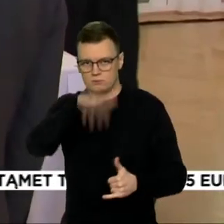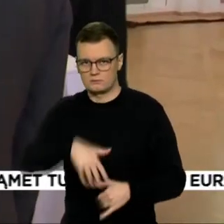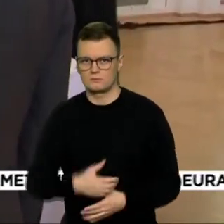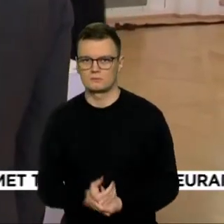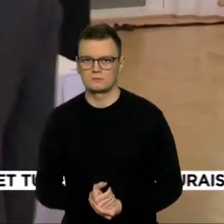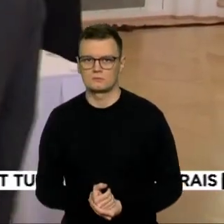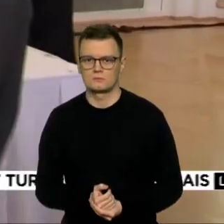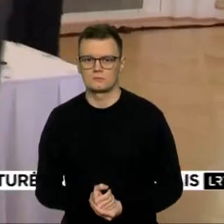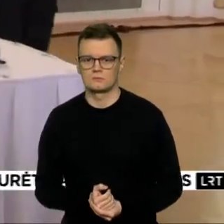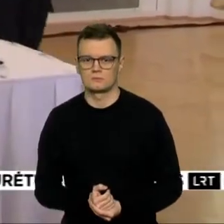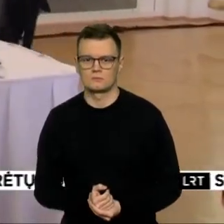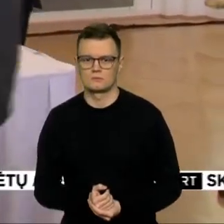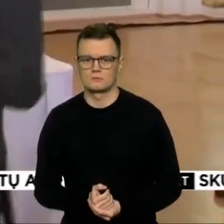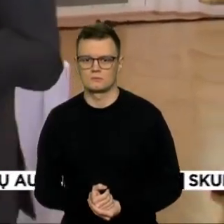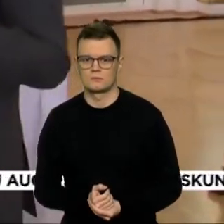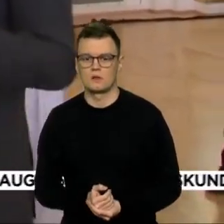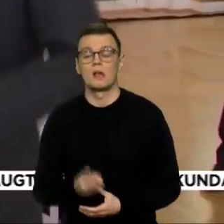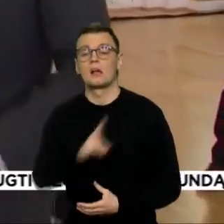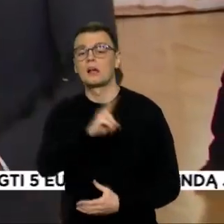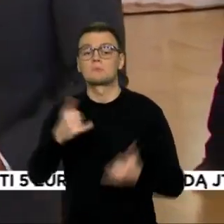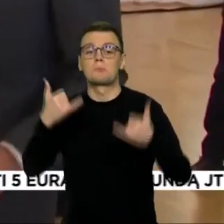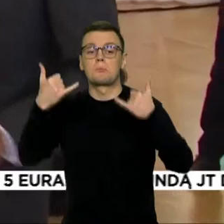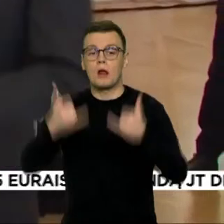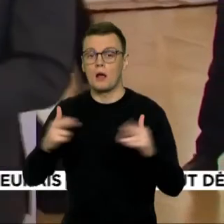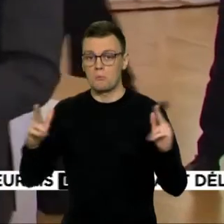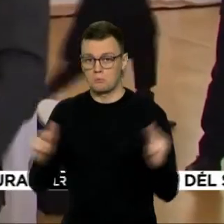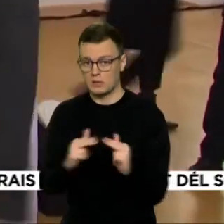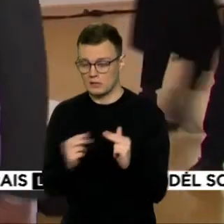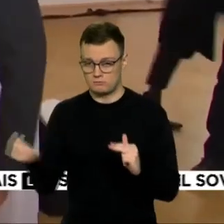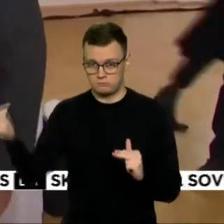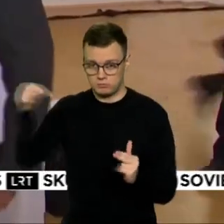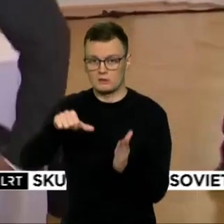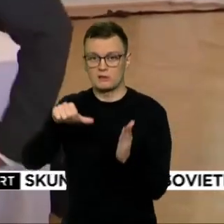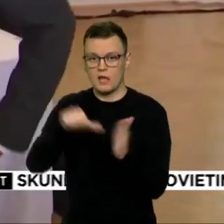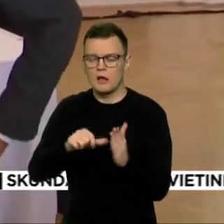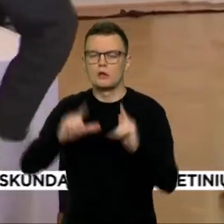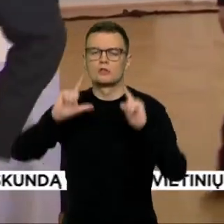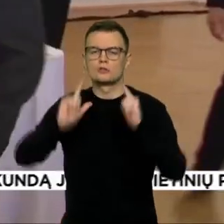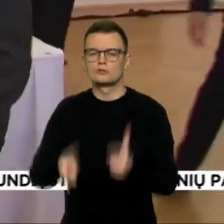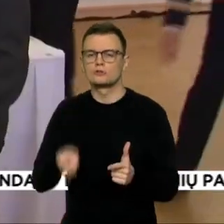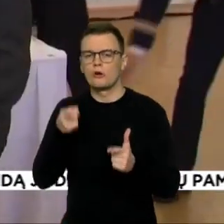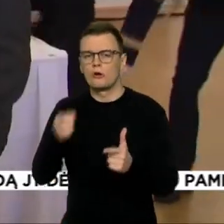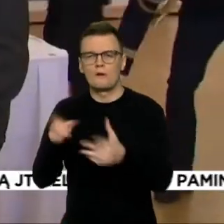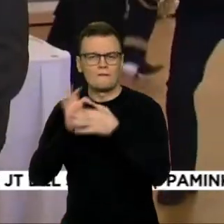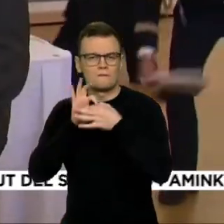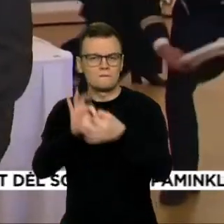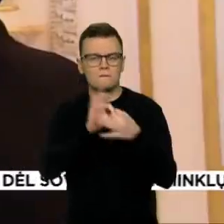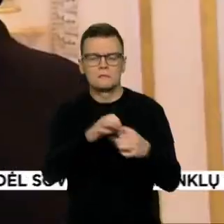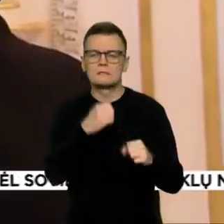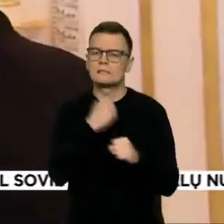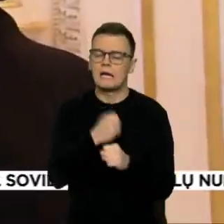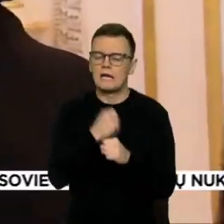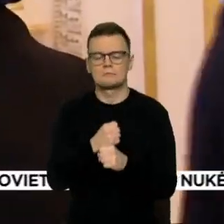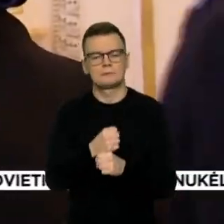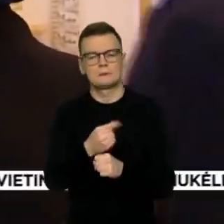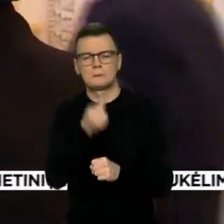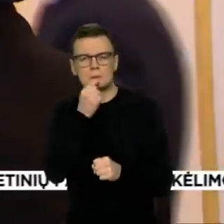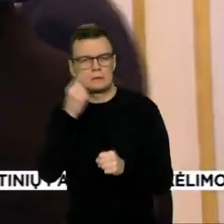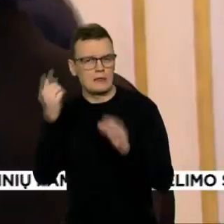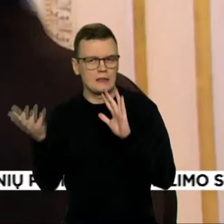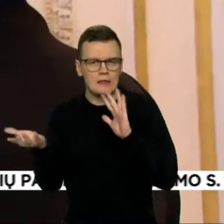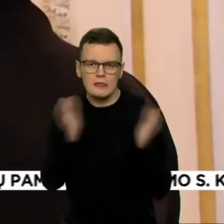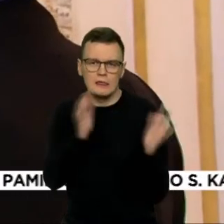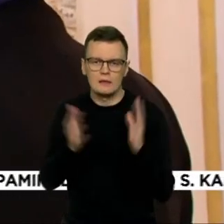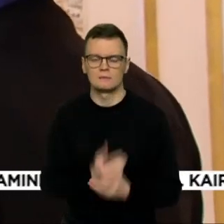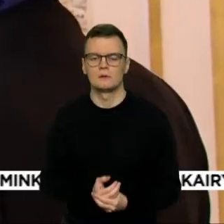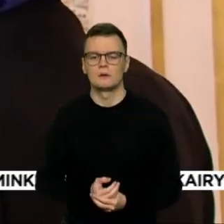Tačiau ir kai kuriems į Pragos pilį atvykusiems dalyviams toks platus bendradarbiavimo formatas kelia abejonių. Narystės Europos Sąjungoje